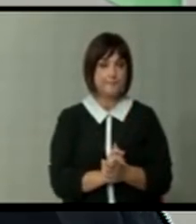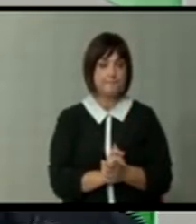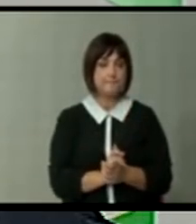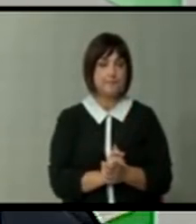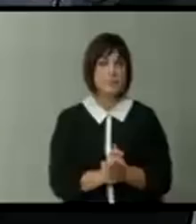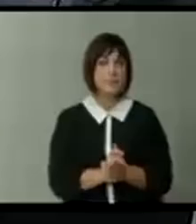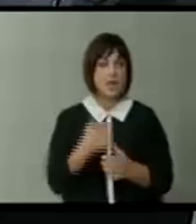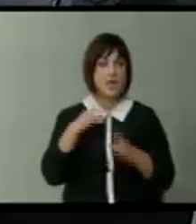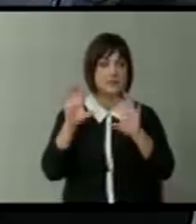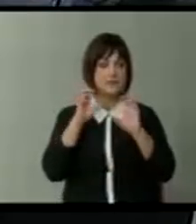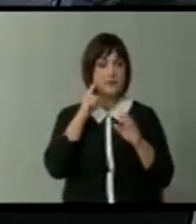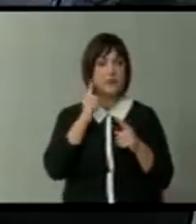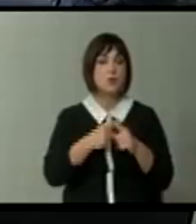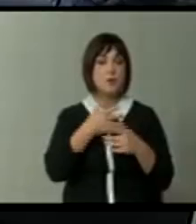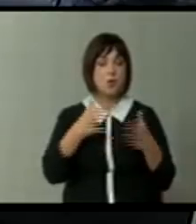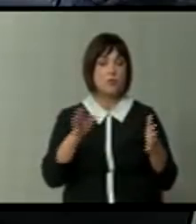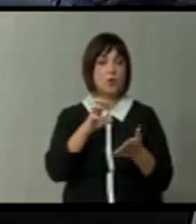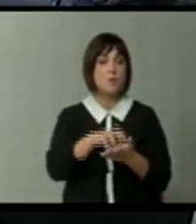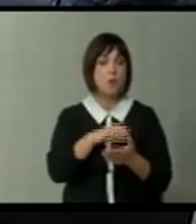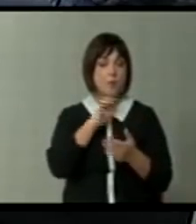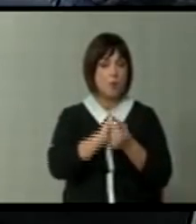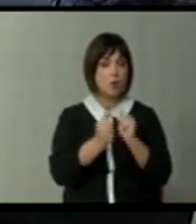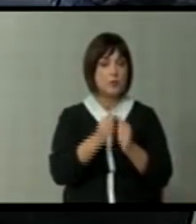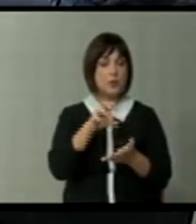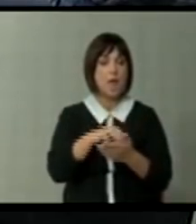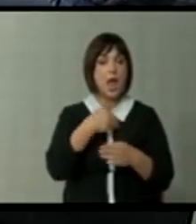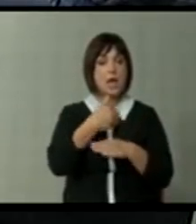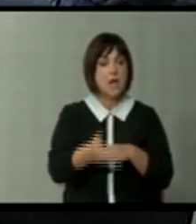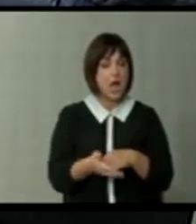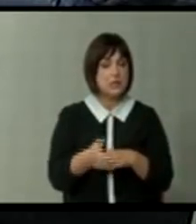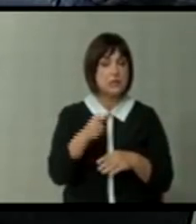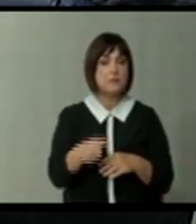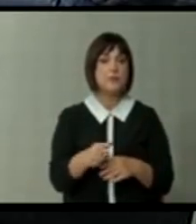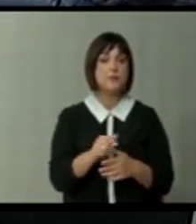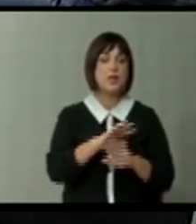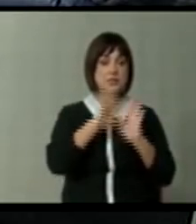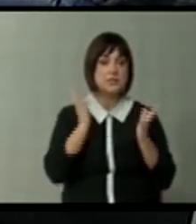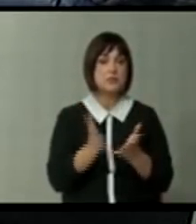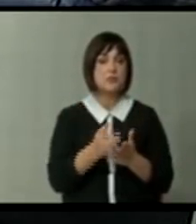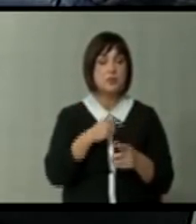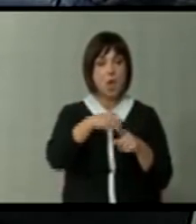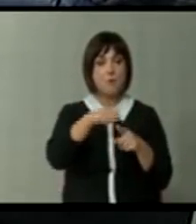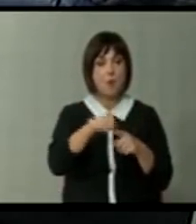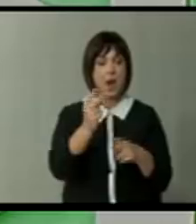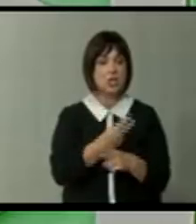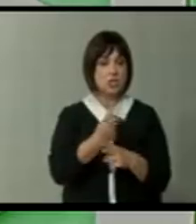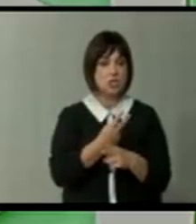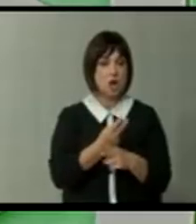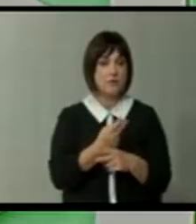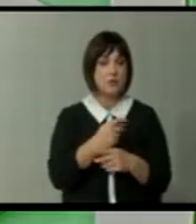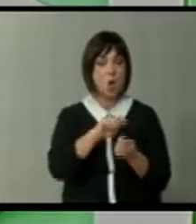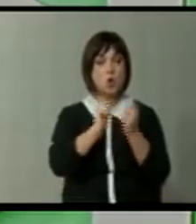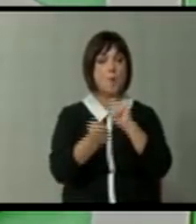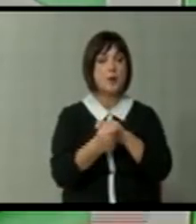Факт е дека морат да отвориме фронт на многу полиња. Апсолутно. Доцниме, абсолютно доцниме во се за да си ја поправиме државата. Така Да го